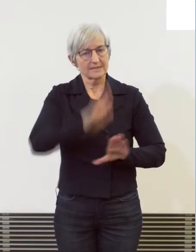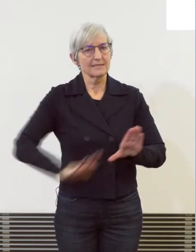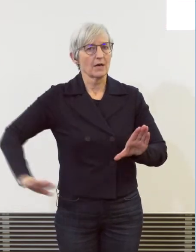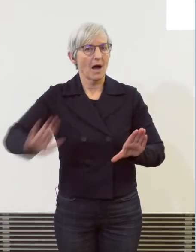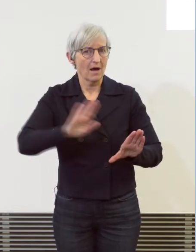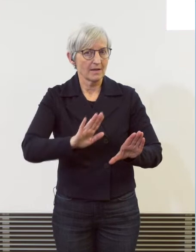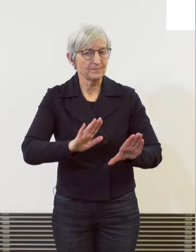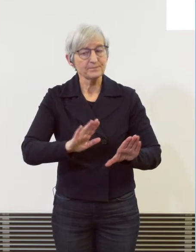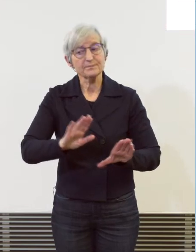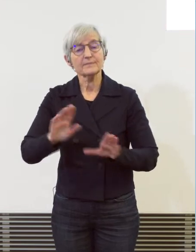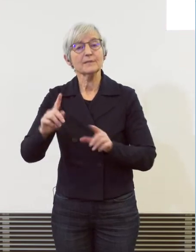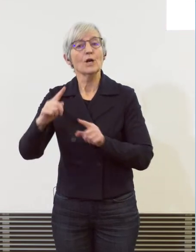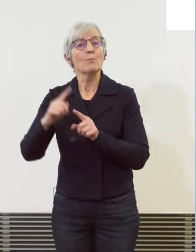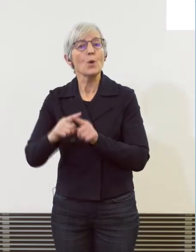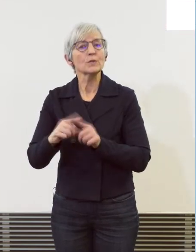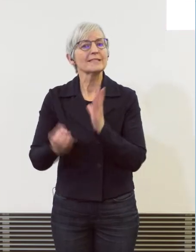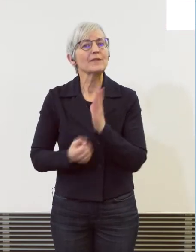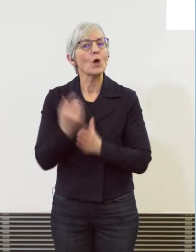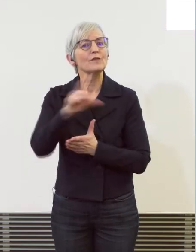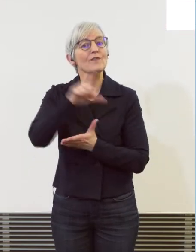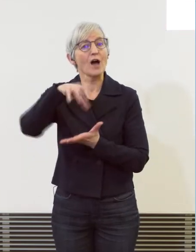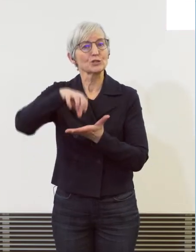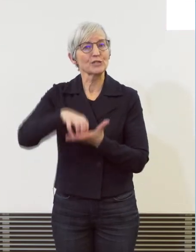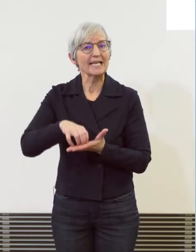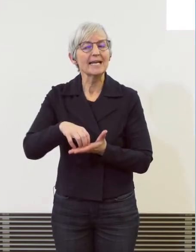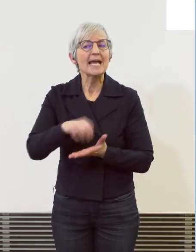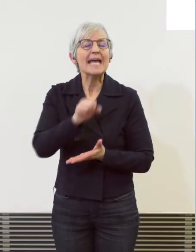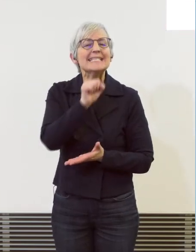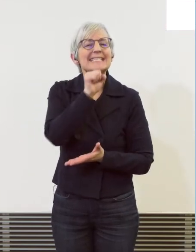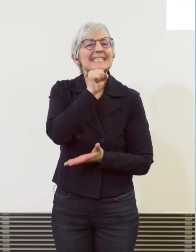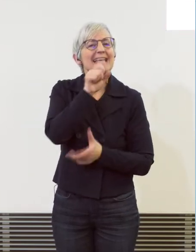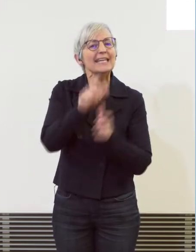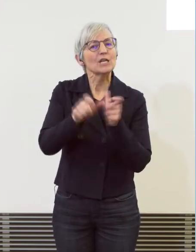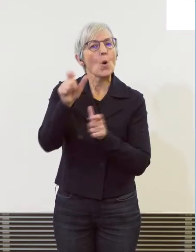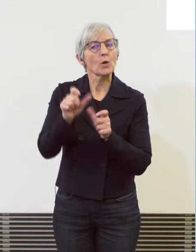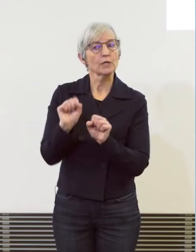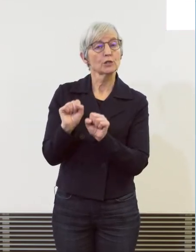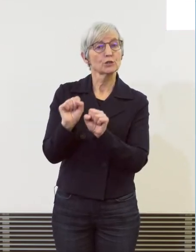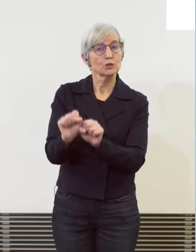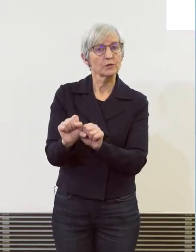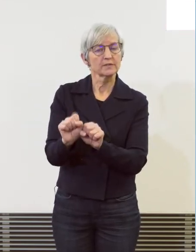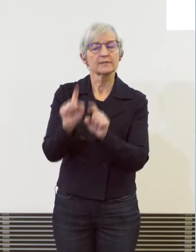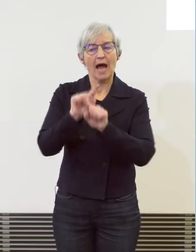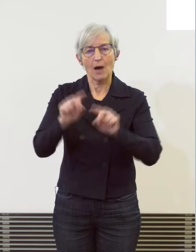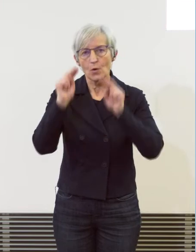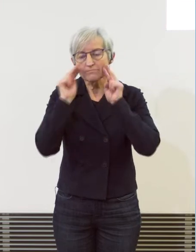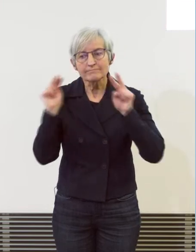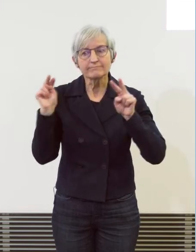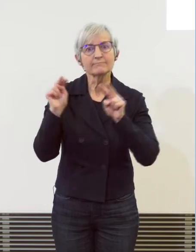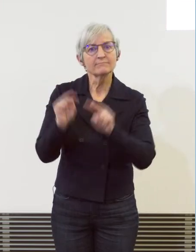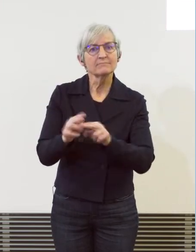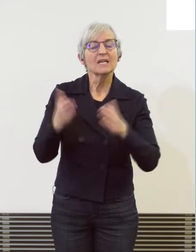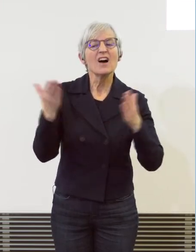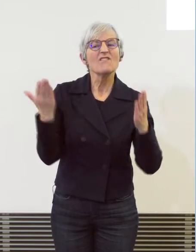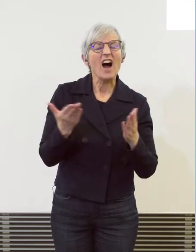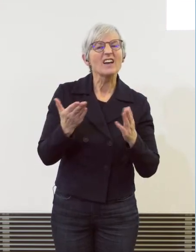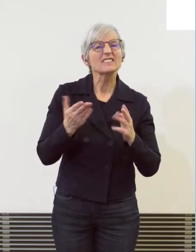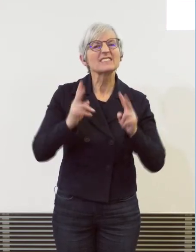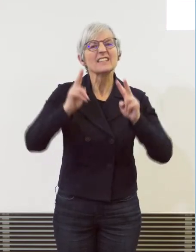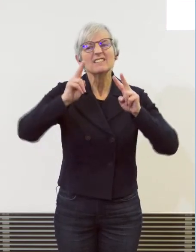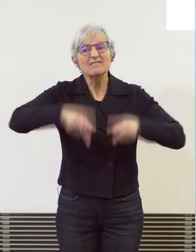Seniorenschutz kümmert sich ganz speziell um die Bekämpfung von Delikten, die speziell auf ältere Menschen